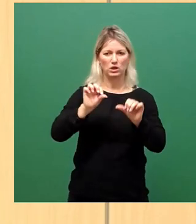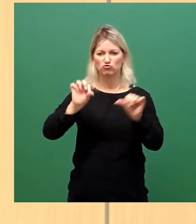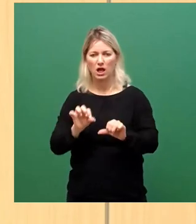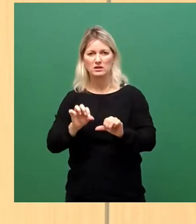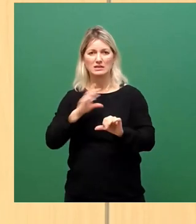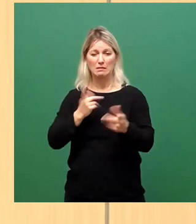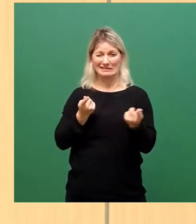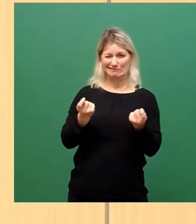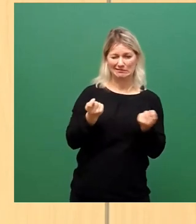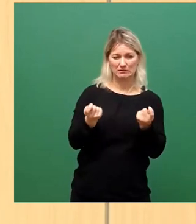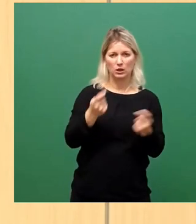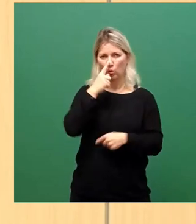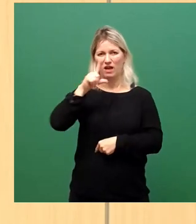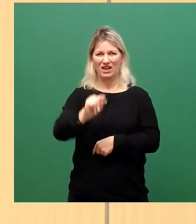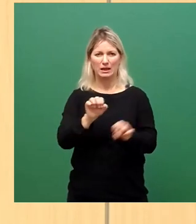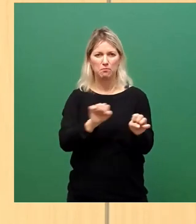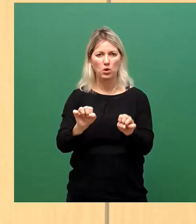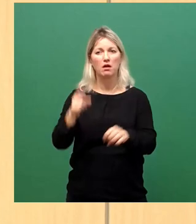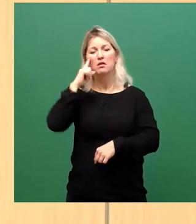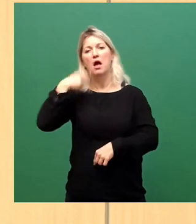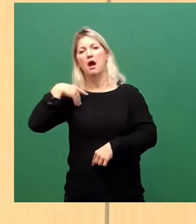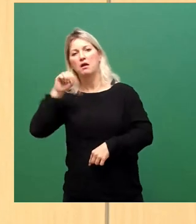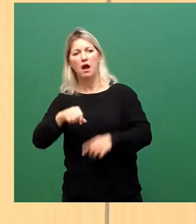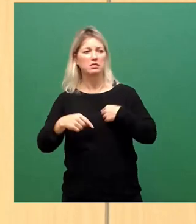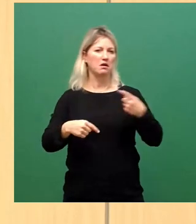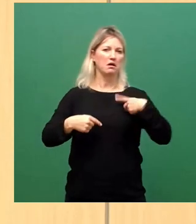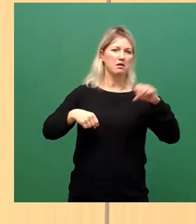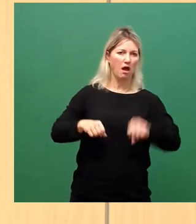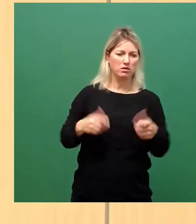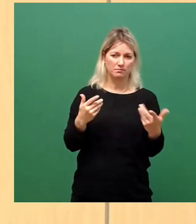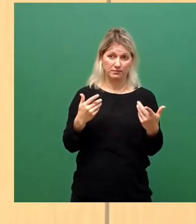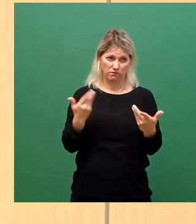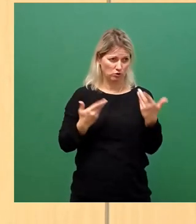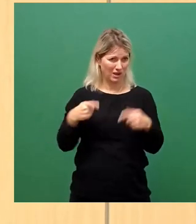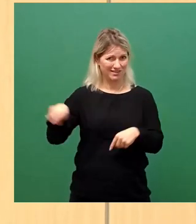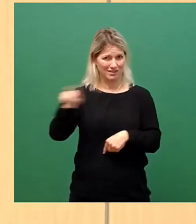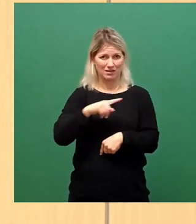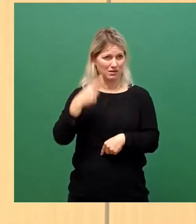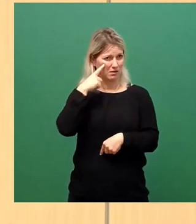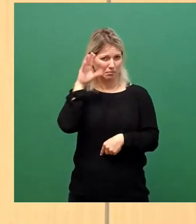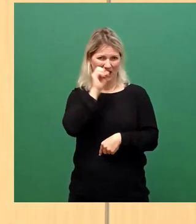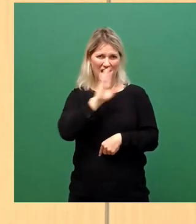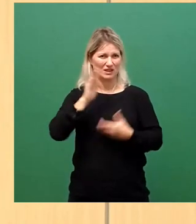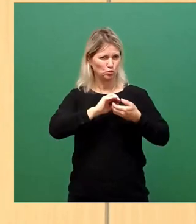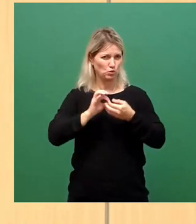Wer etwas anderes behauptet, hat nach fast zwei Jahren Pandemie scheinbar immer noch nicht verstanden, was wie zusammenhängt. Was waren die Fehler? Wir haben eine zu